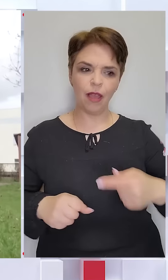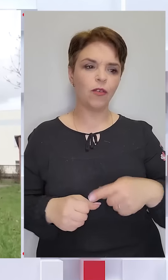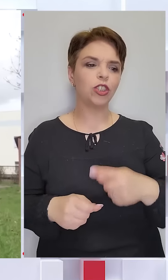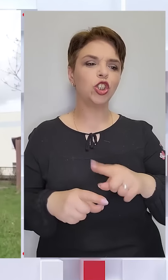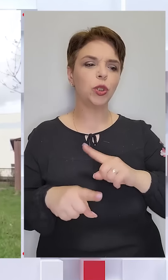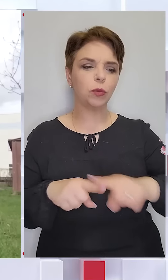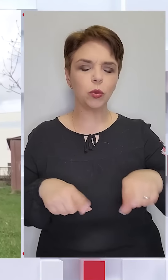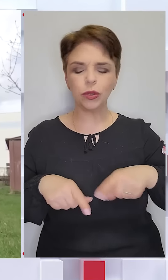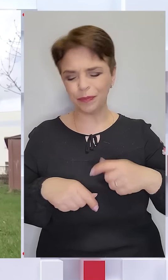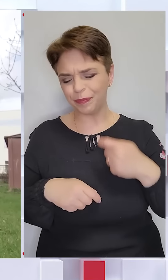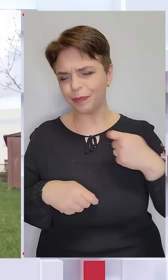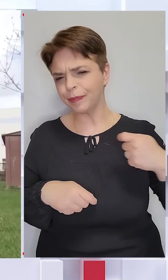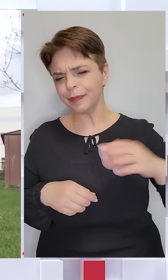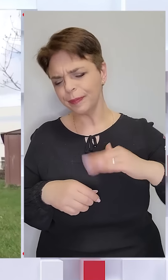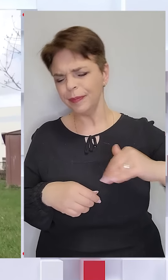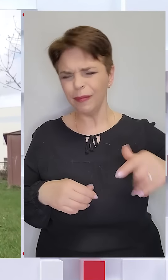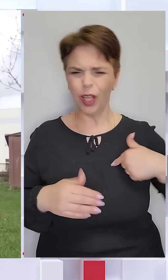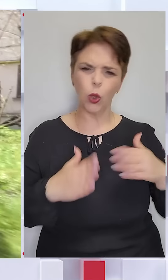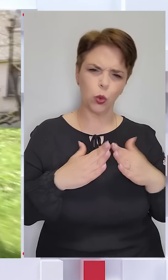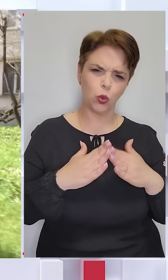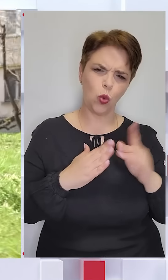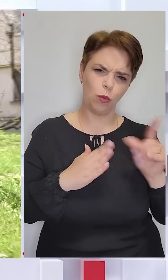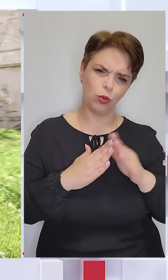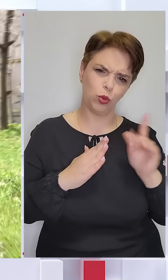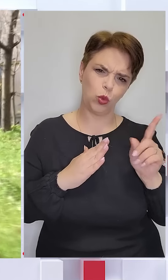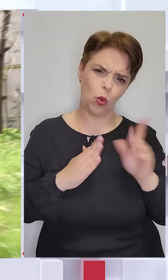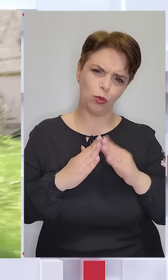вначим душ тягне господаря додому.